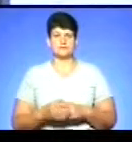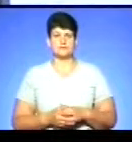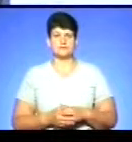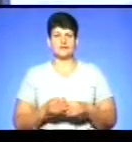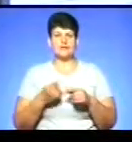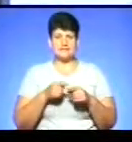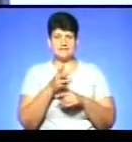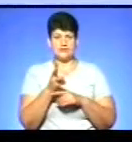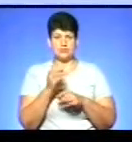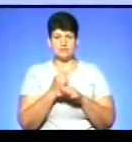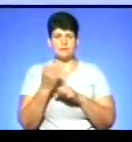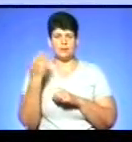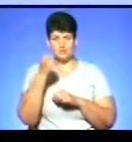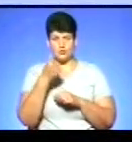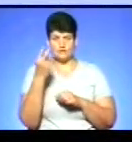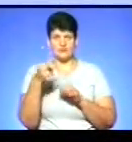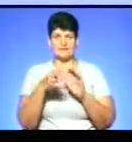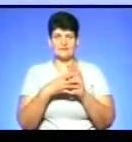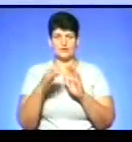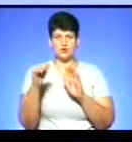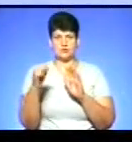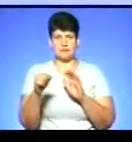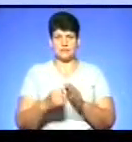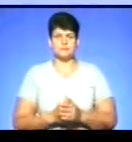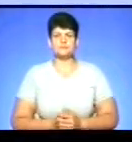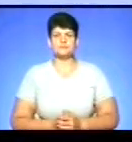Це відео відзняти минулого року, 29 серпня.